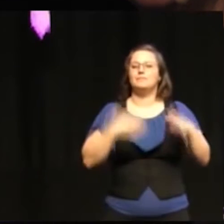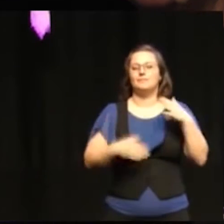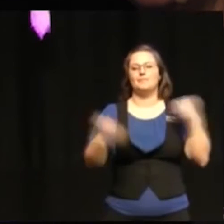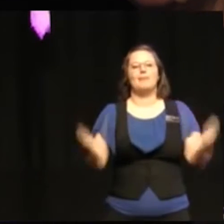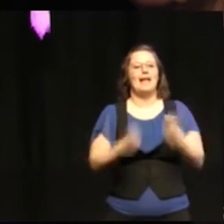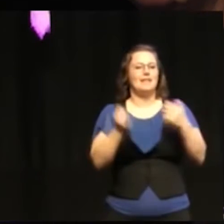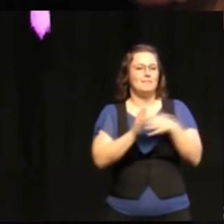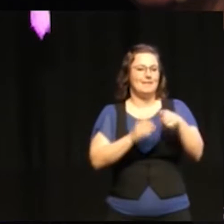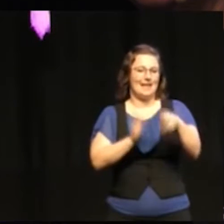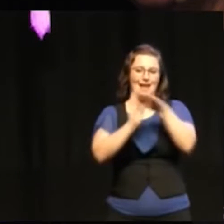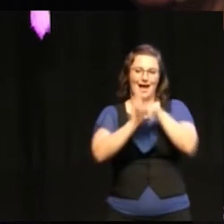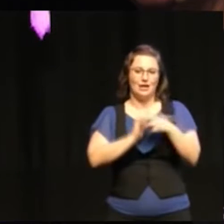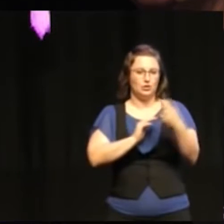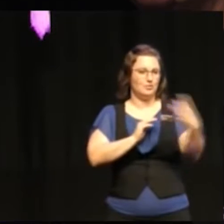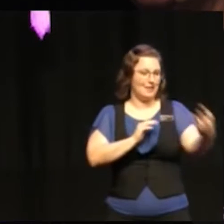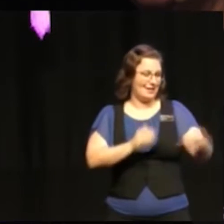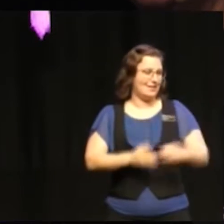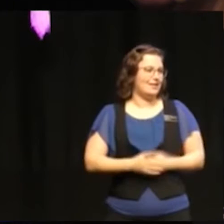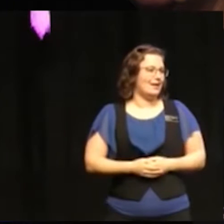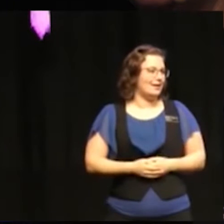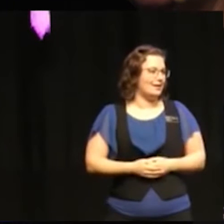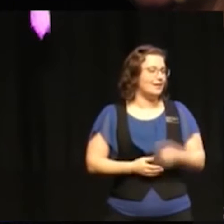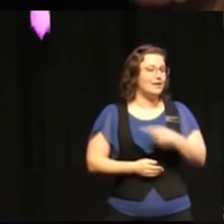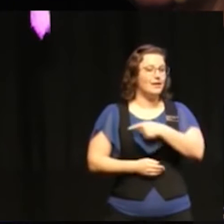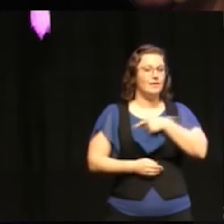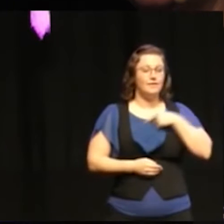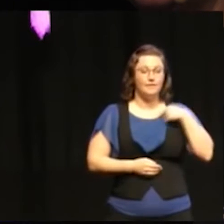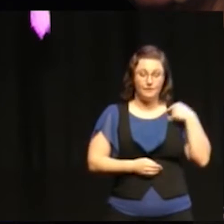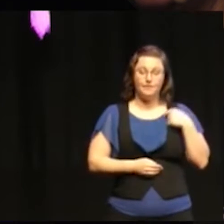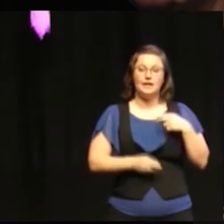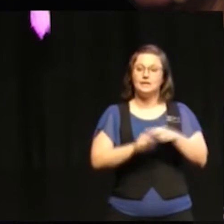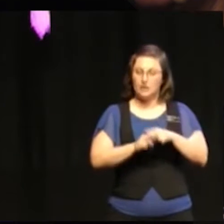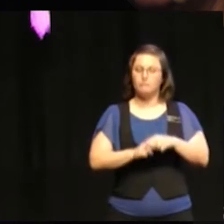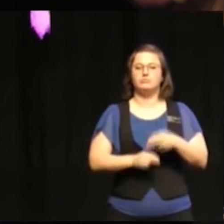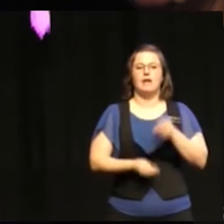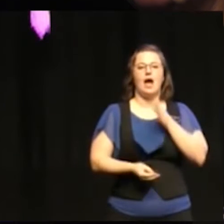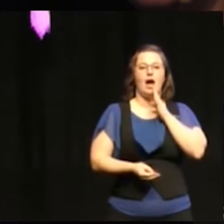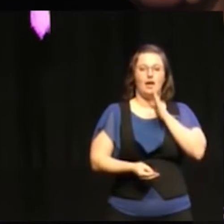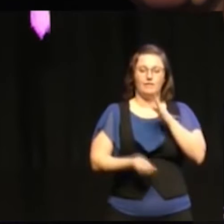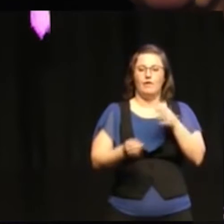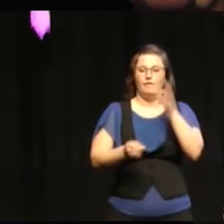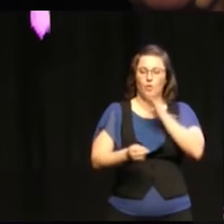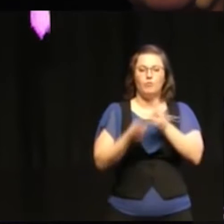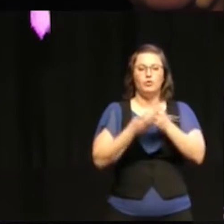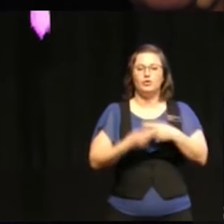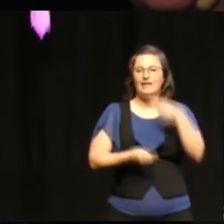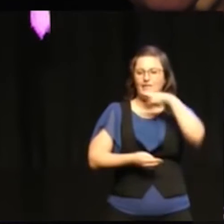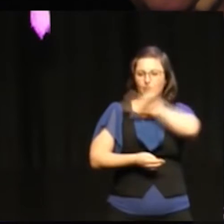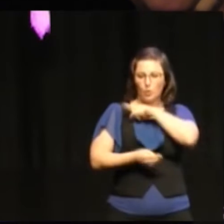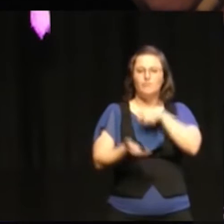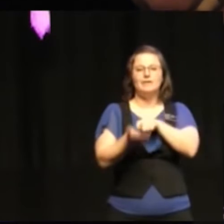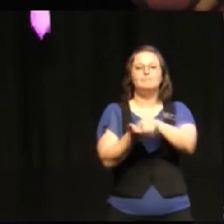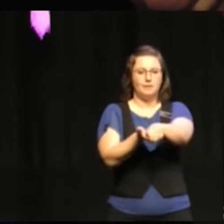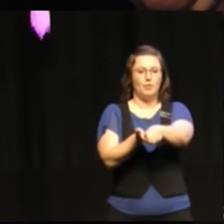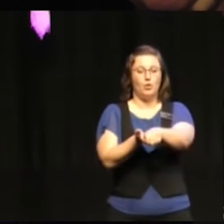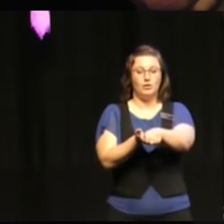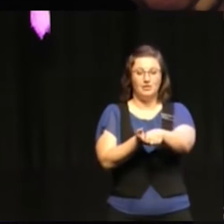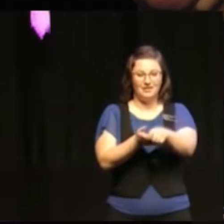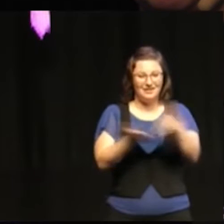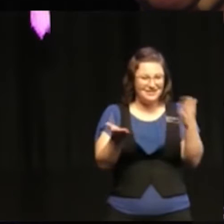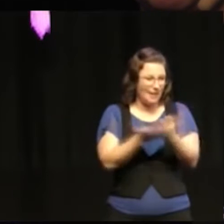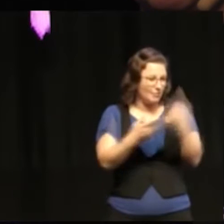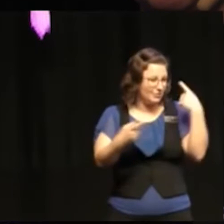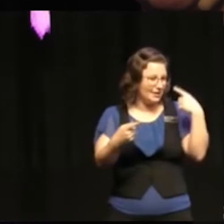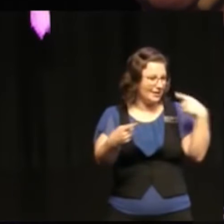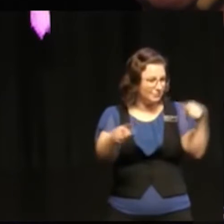den här agendan. Vi tog det på allvar och skrev en rapport för ett år sedan när de här målen antogs.